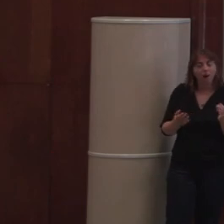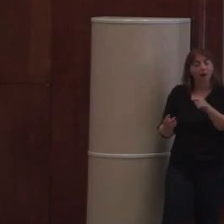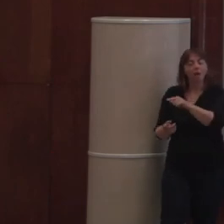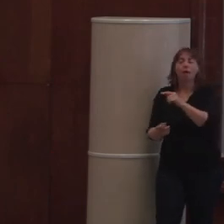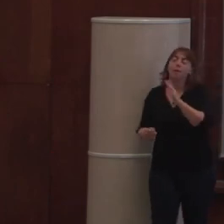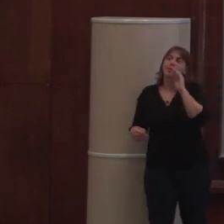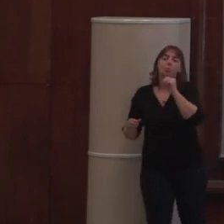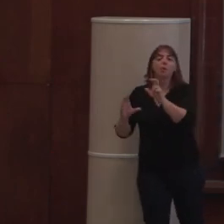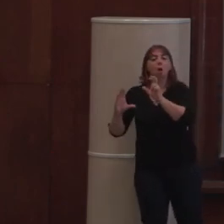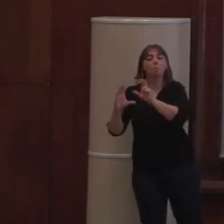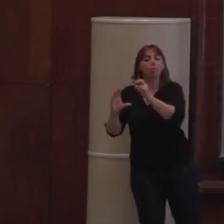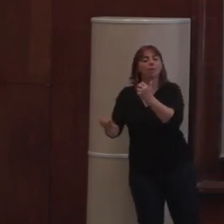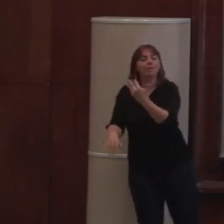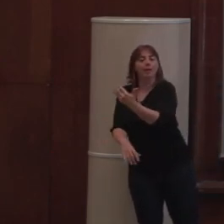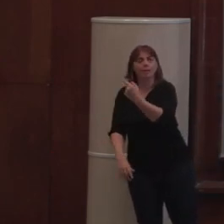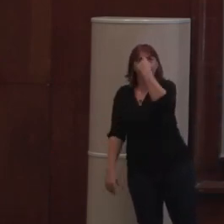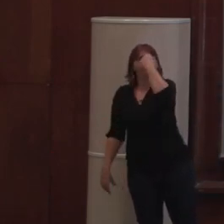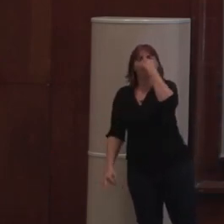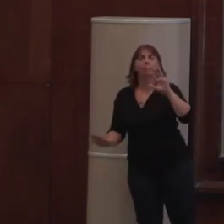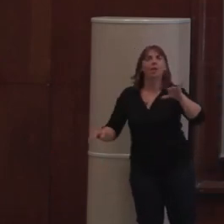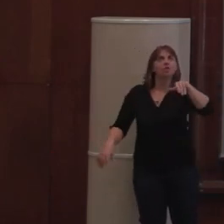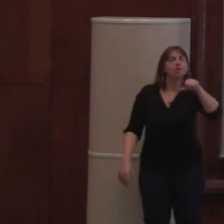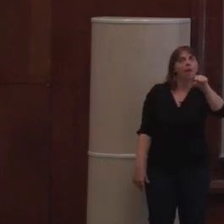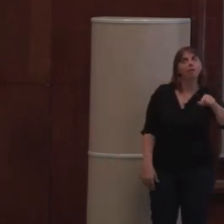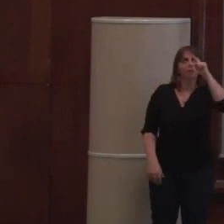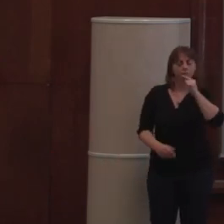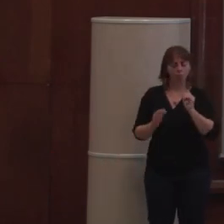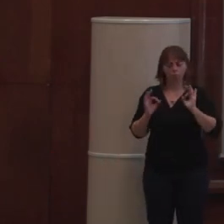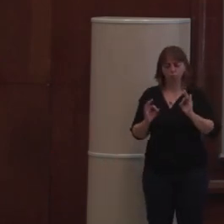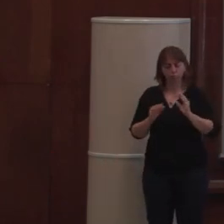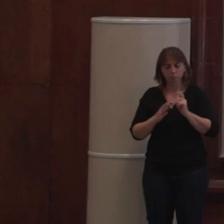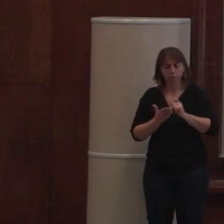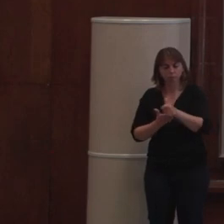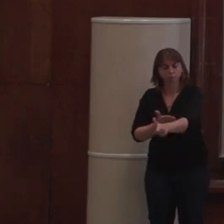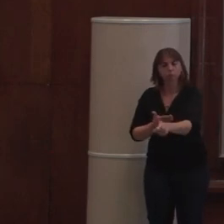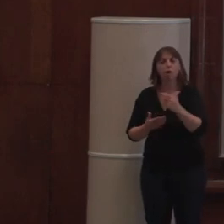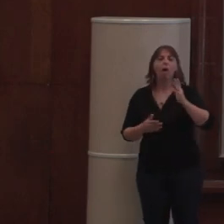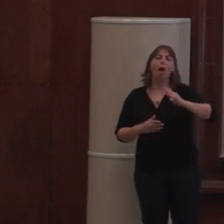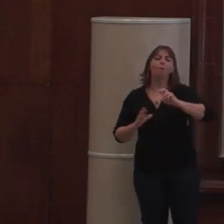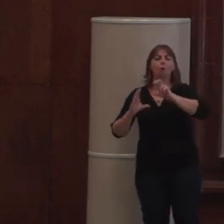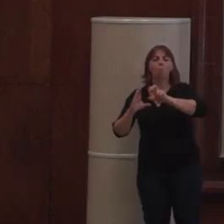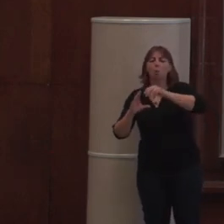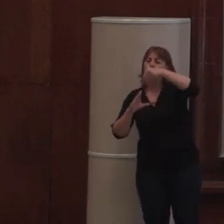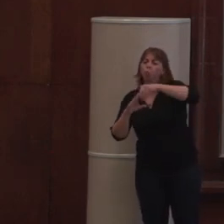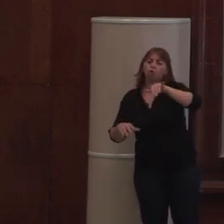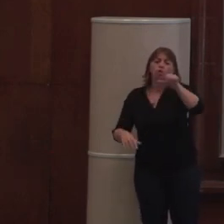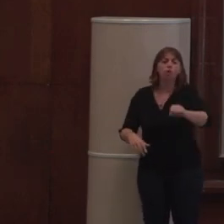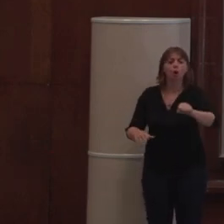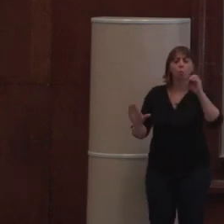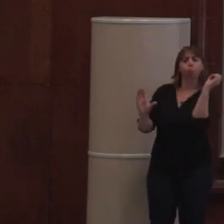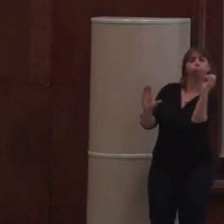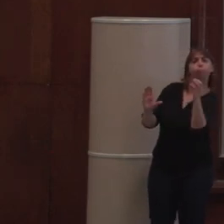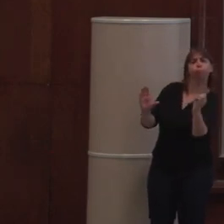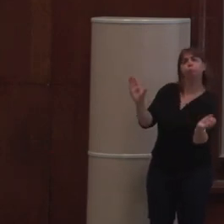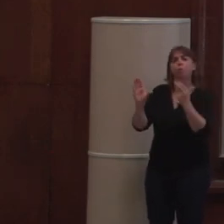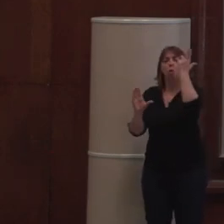été de dire, on va rationaliser notre utilisation de JavaScript. Avant, dans Plone, on avait des modules dans lesquels il y avait du JavaScript mis n'importe où,